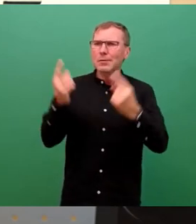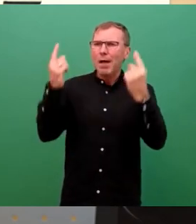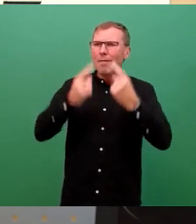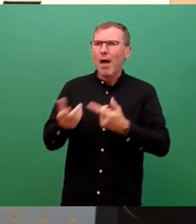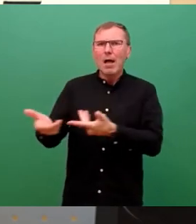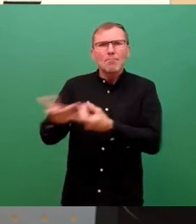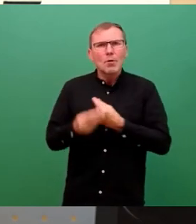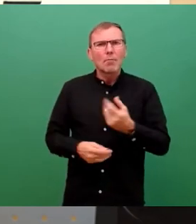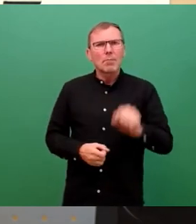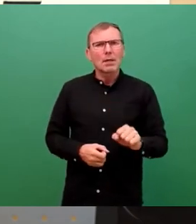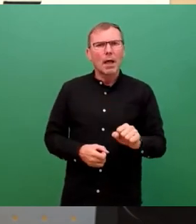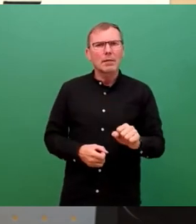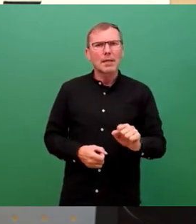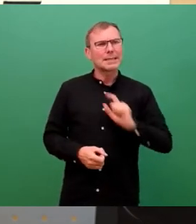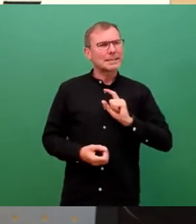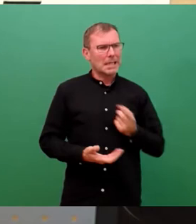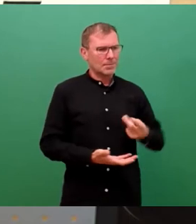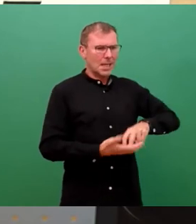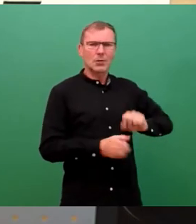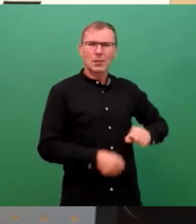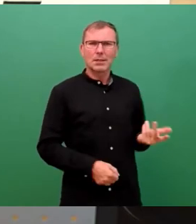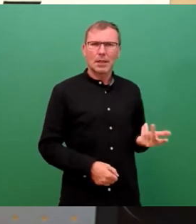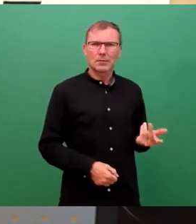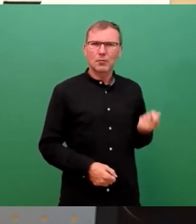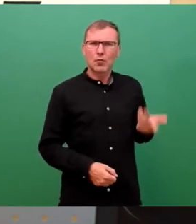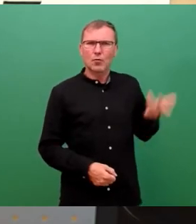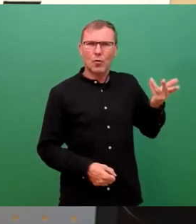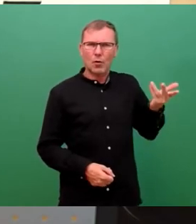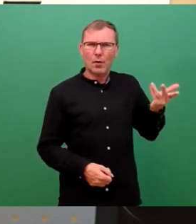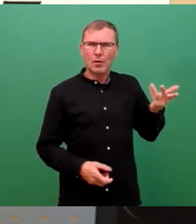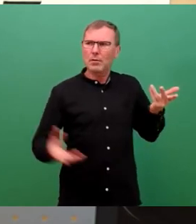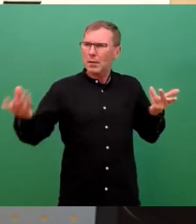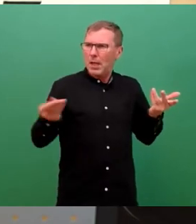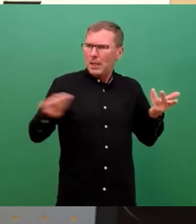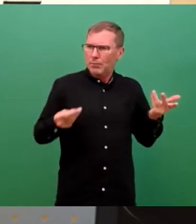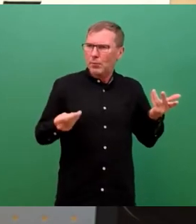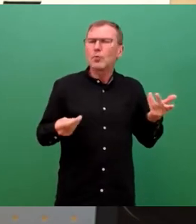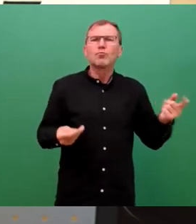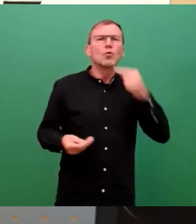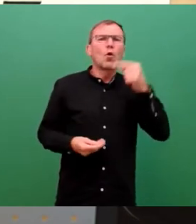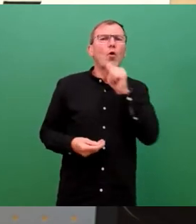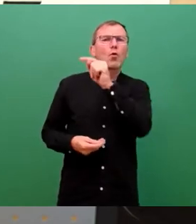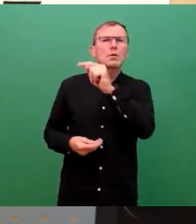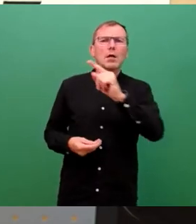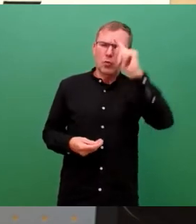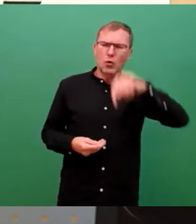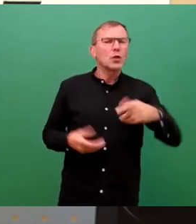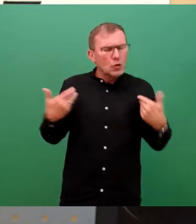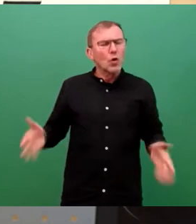als es selbst herstellen kann, war im vorliegenden Fall mit Russland und Deutschland gegeben.